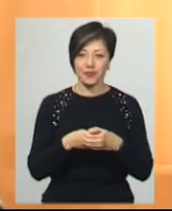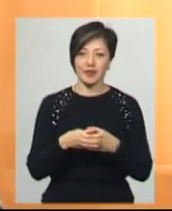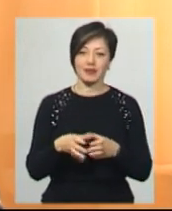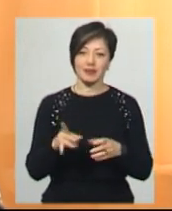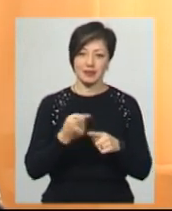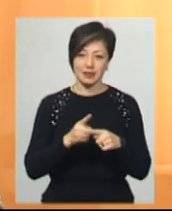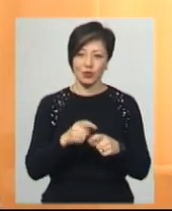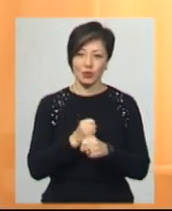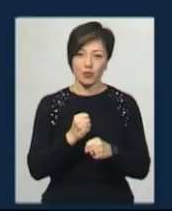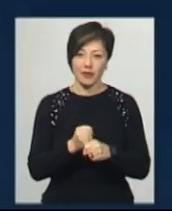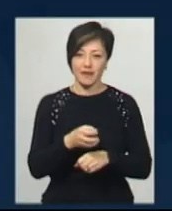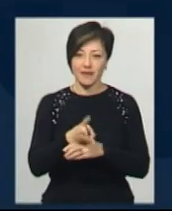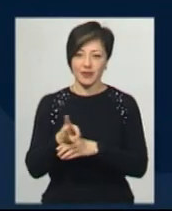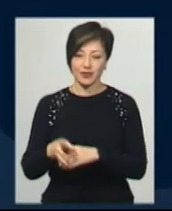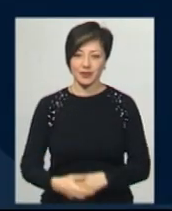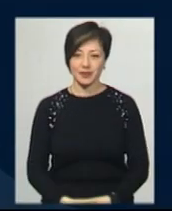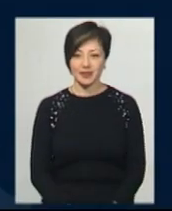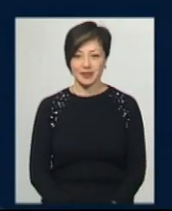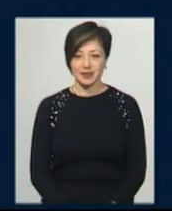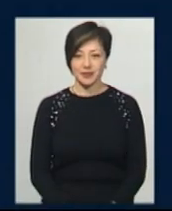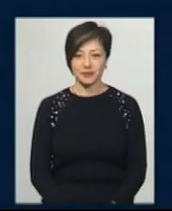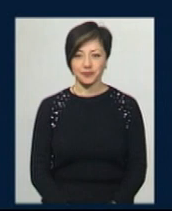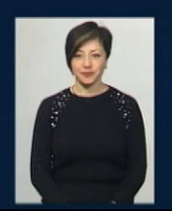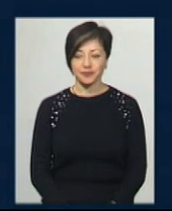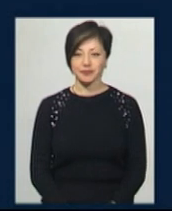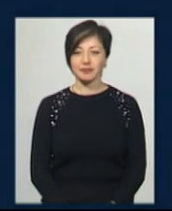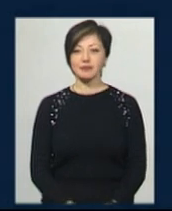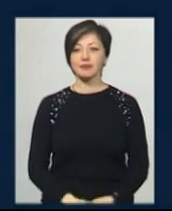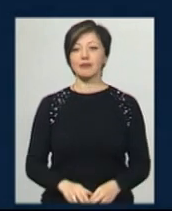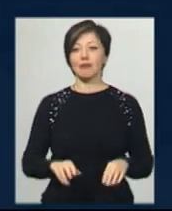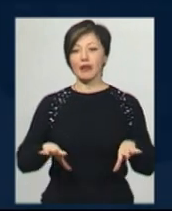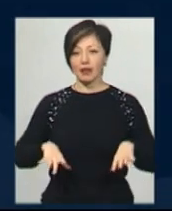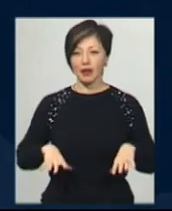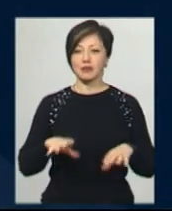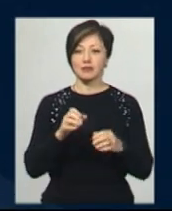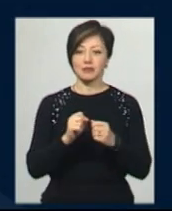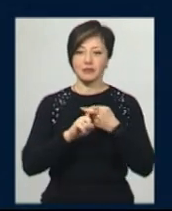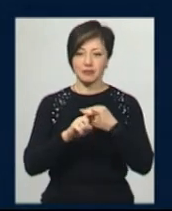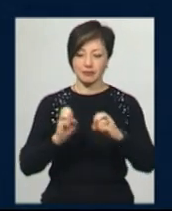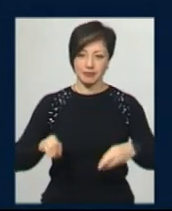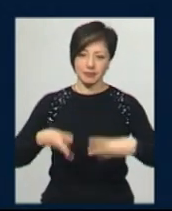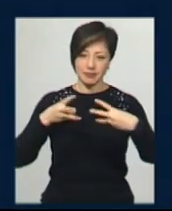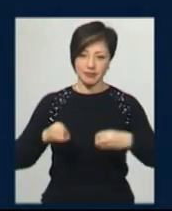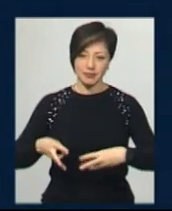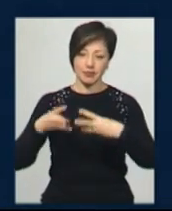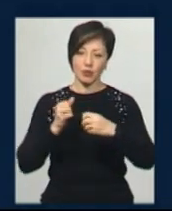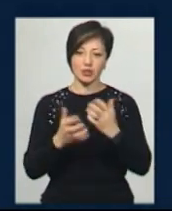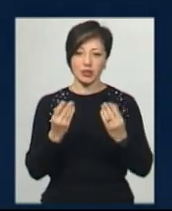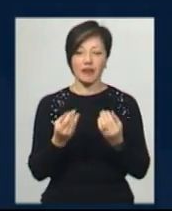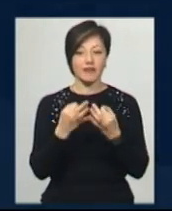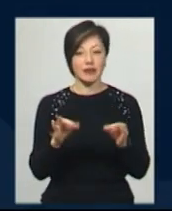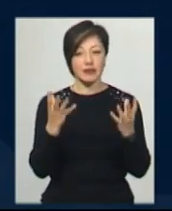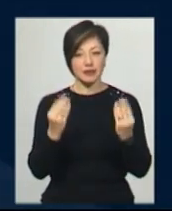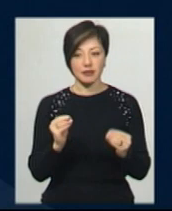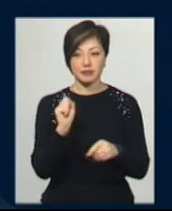роблять оці відео. Наталія Мильнікова через день виходить з сенсюристами на зв'язок. На вільний відтренування день дає домашнє